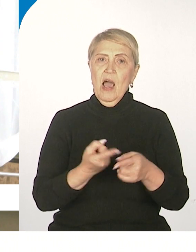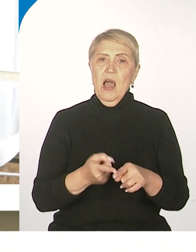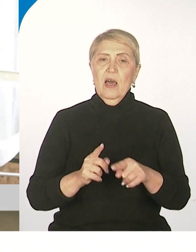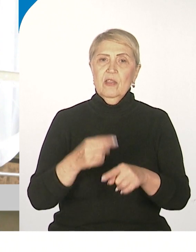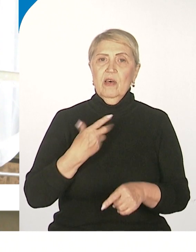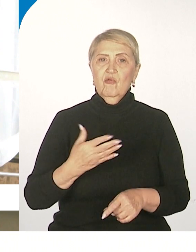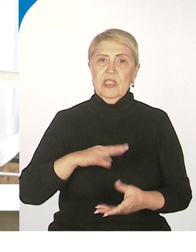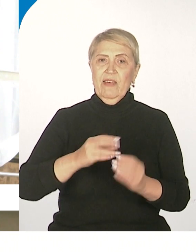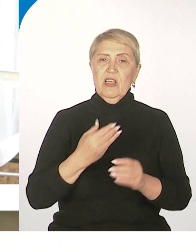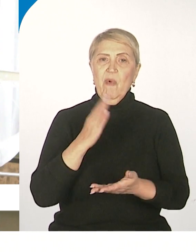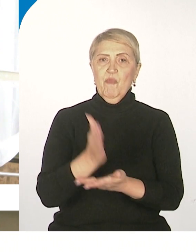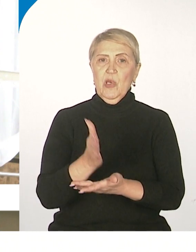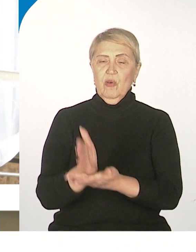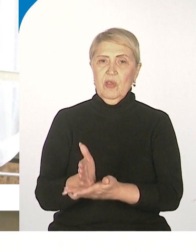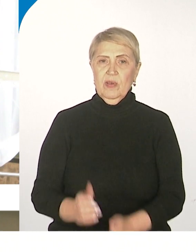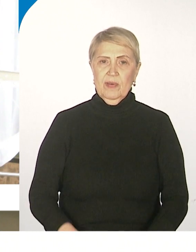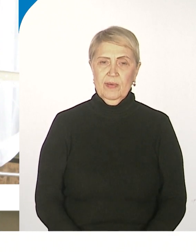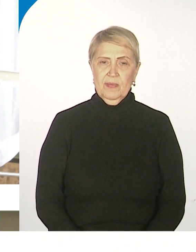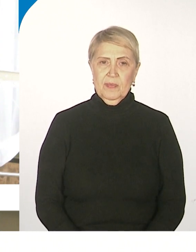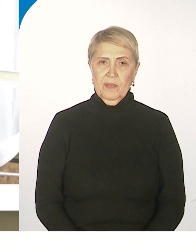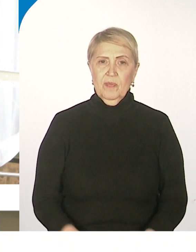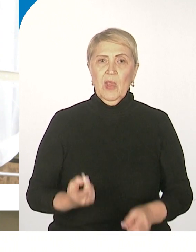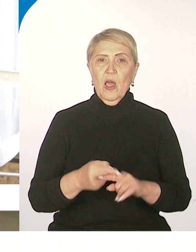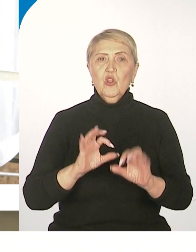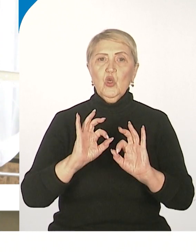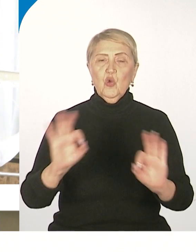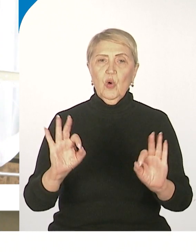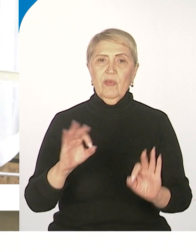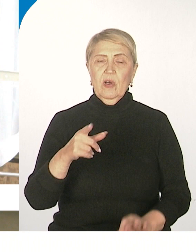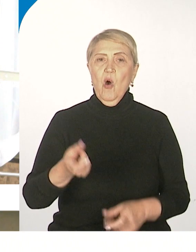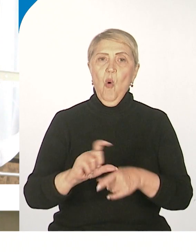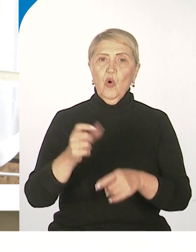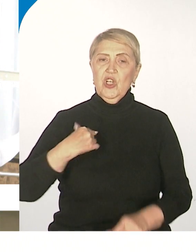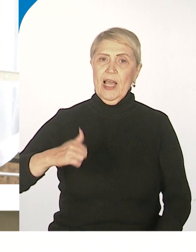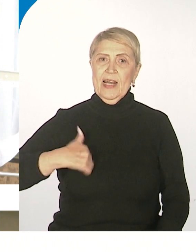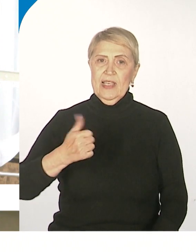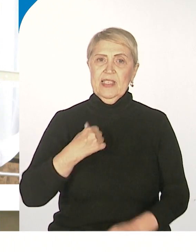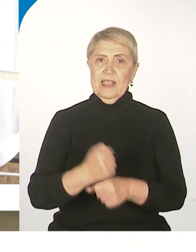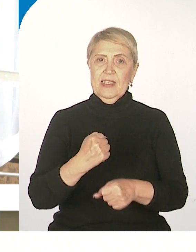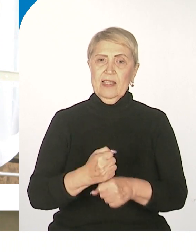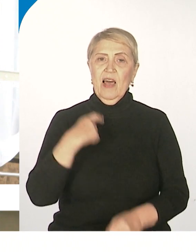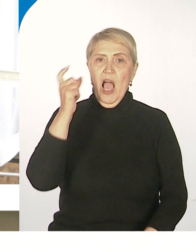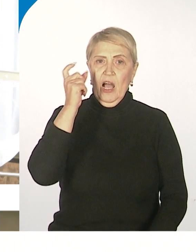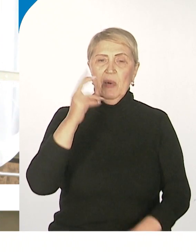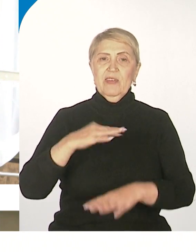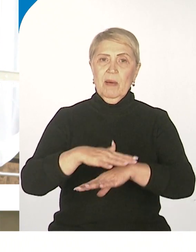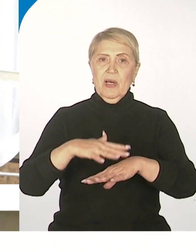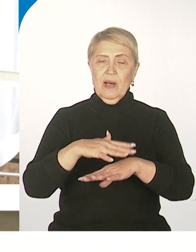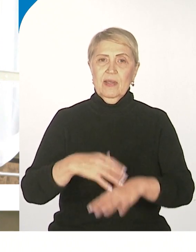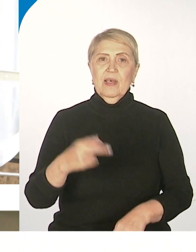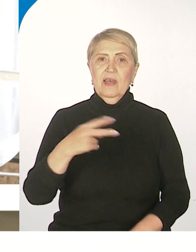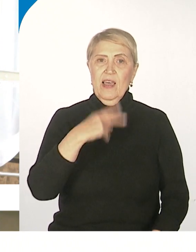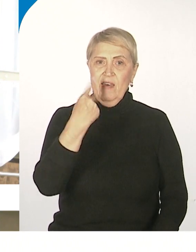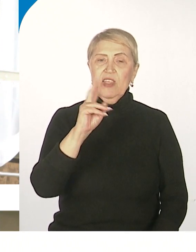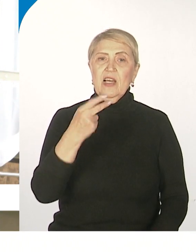этом еще не знает. Раскрываем свои секретики. Это здорово, Инна. Очень гордимся. Сделано в Хабаровском крае, знаете, как на продуктах, которые